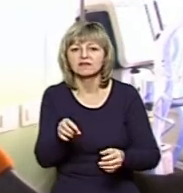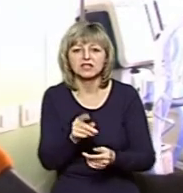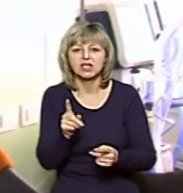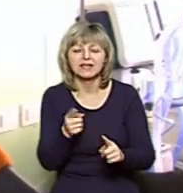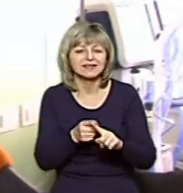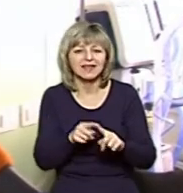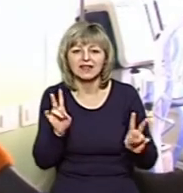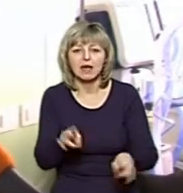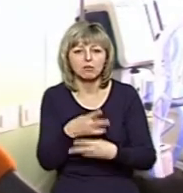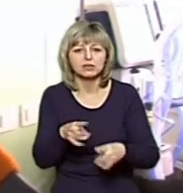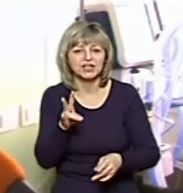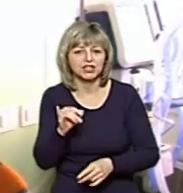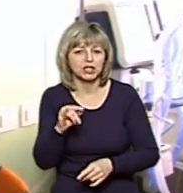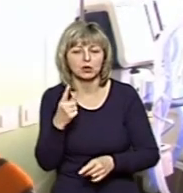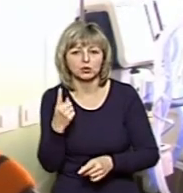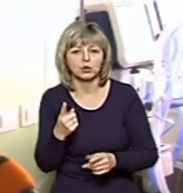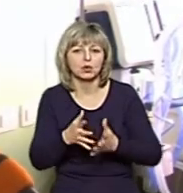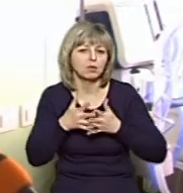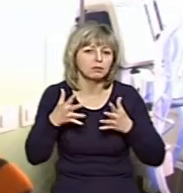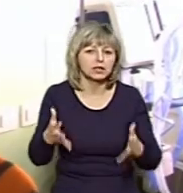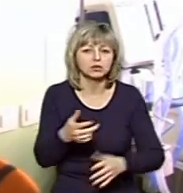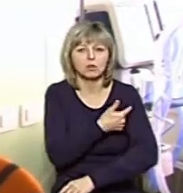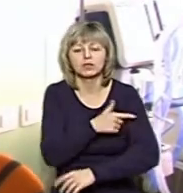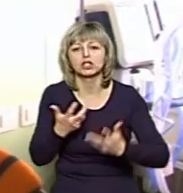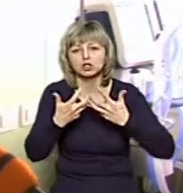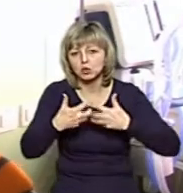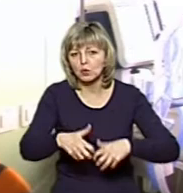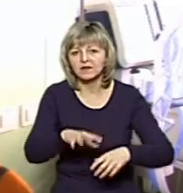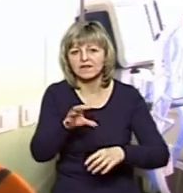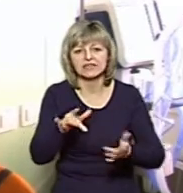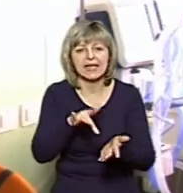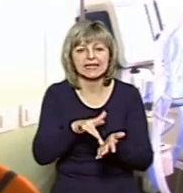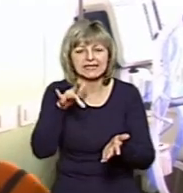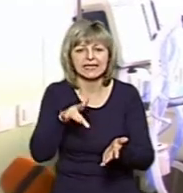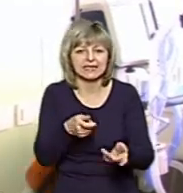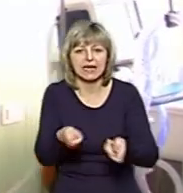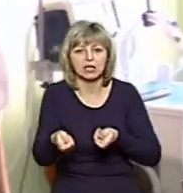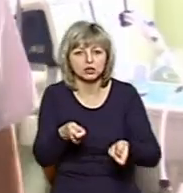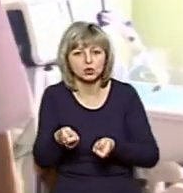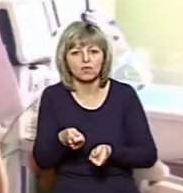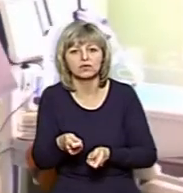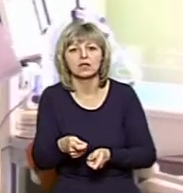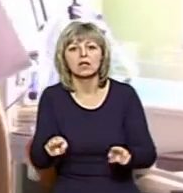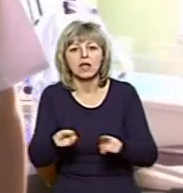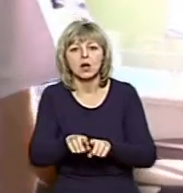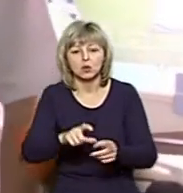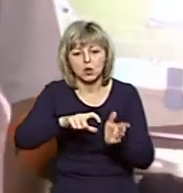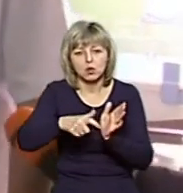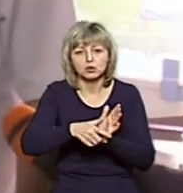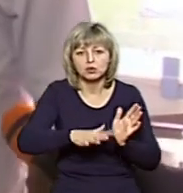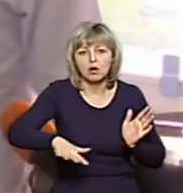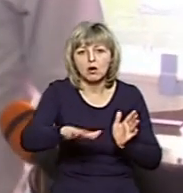не потребує жодного більшого такого медичного обладнання. Все в нас є тут централізовано. Також бокс